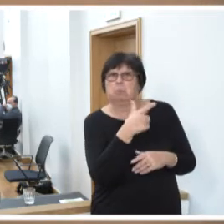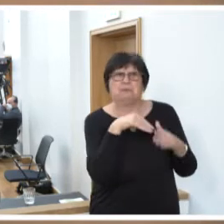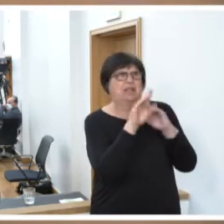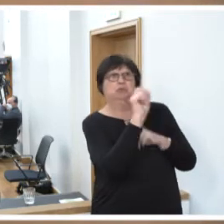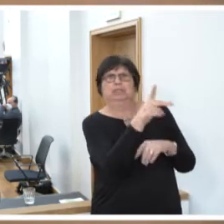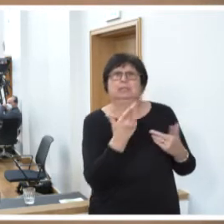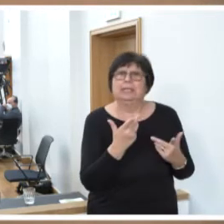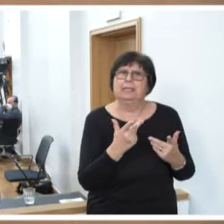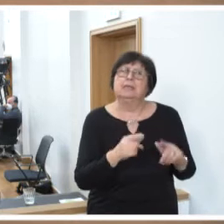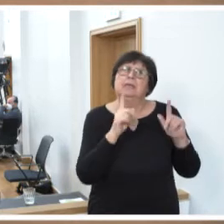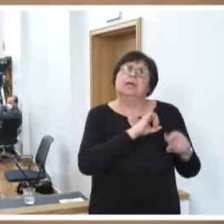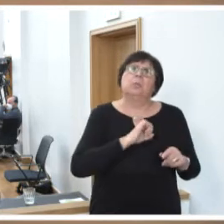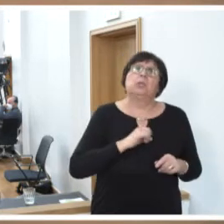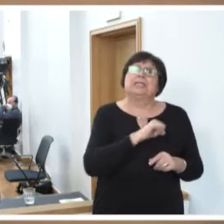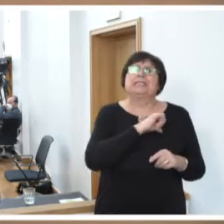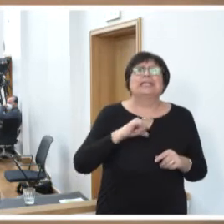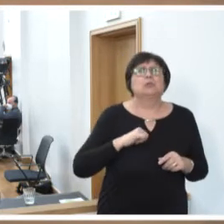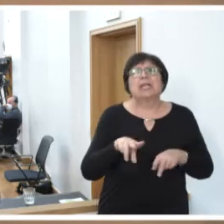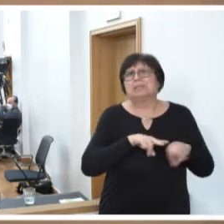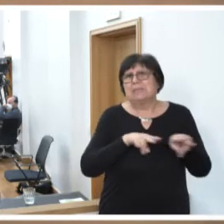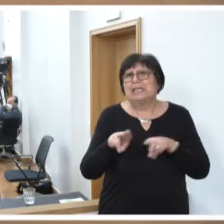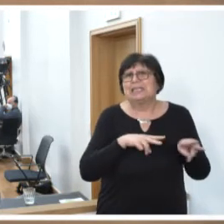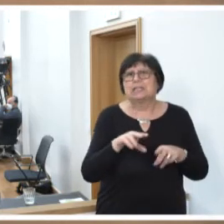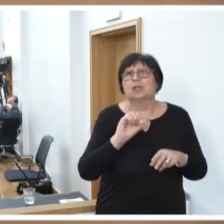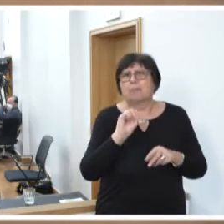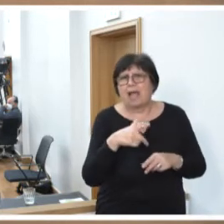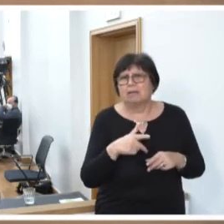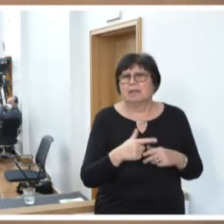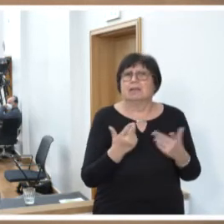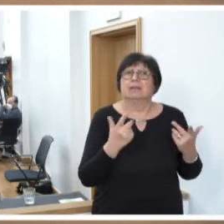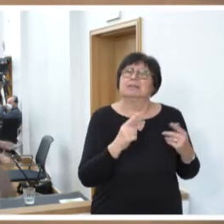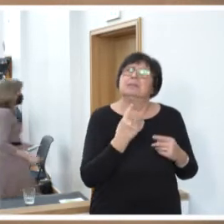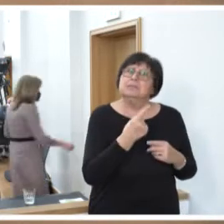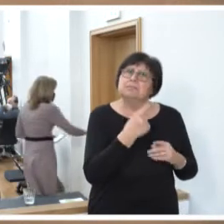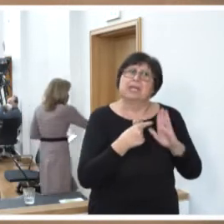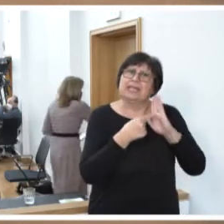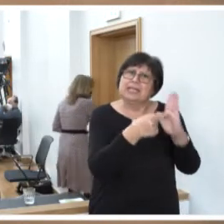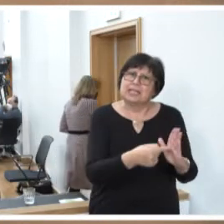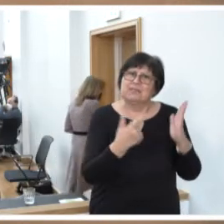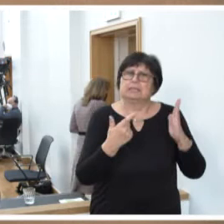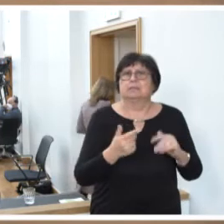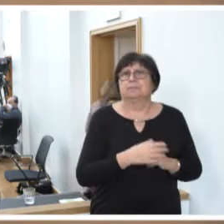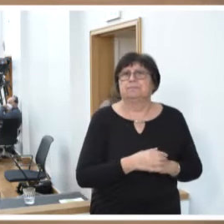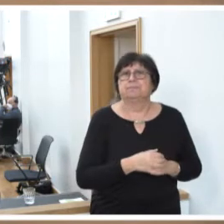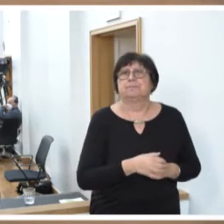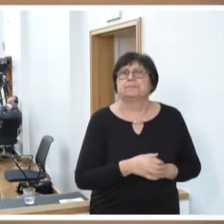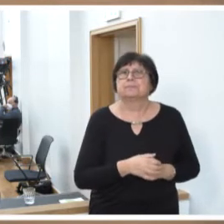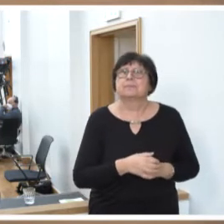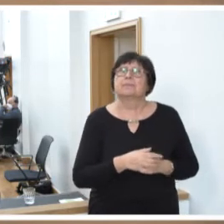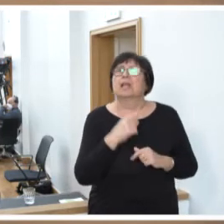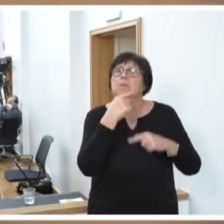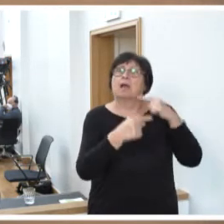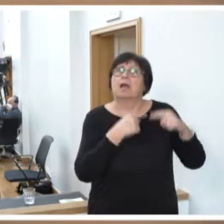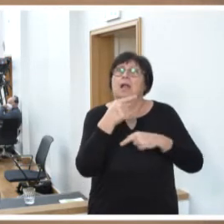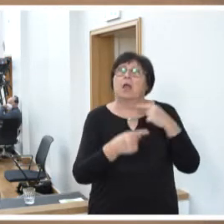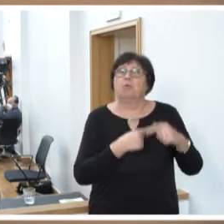Als der Bundesgesundheitsminister Jens Spahn darauf hingewiesen hat, im Laufe